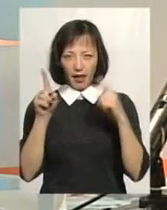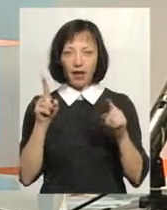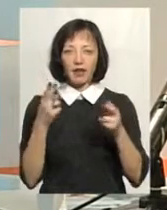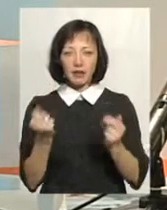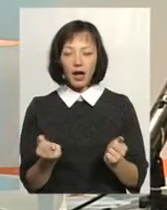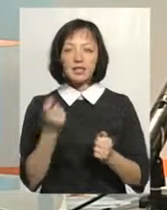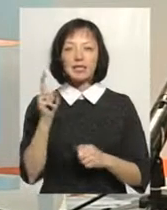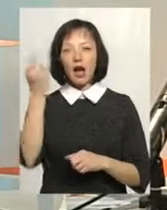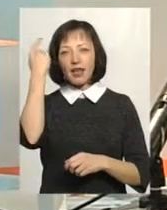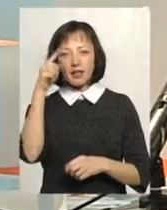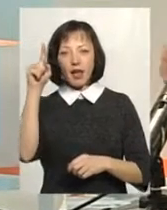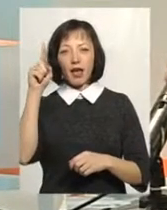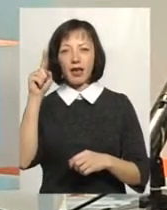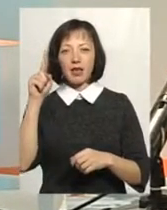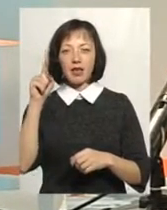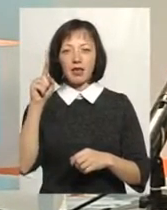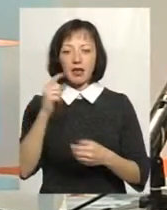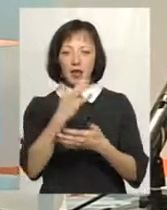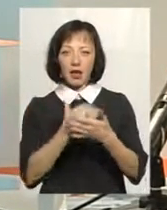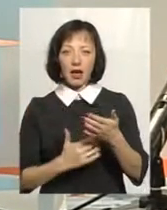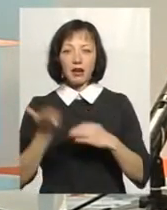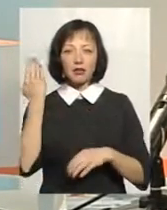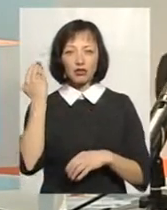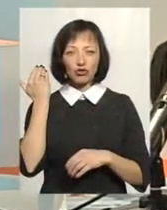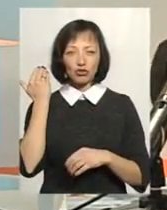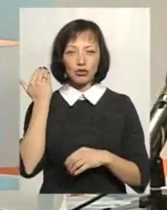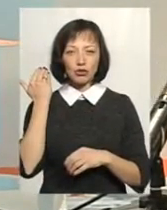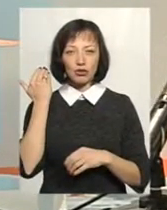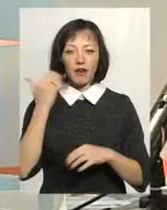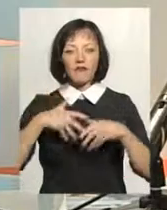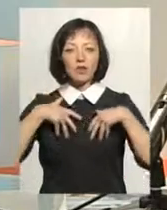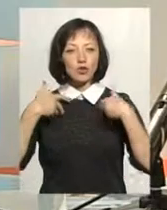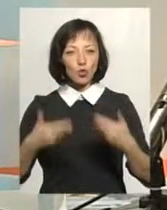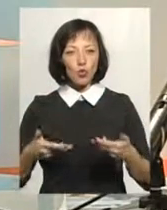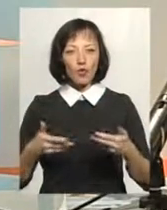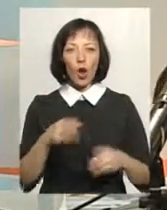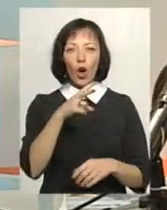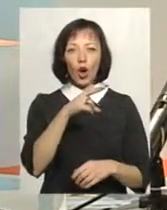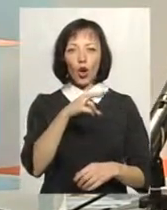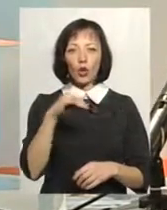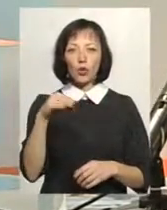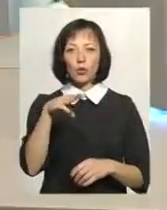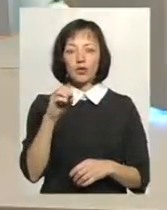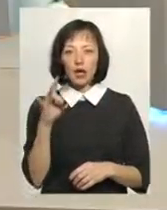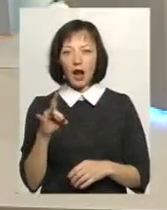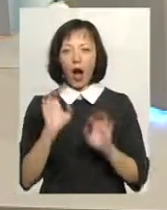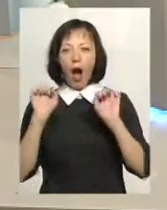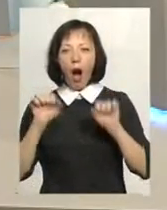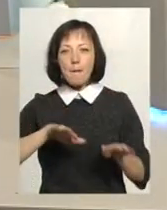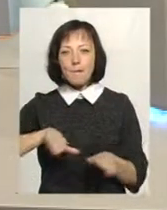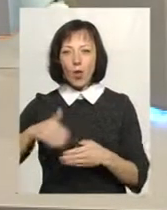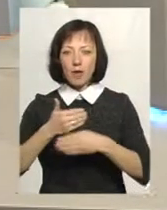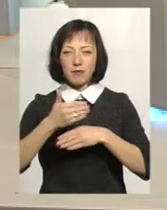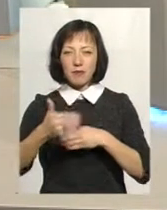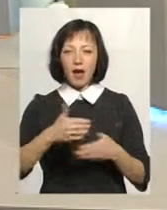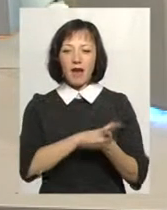які в свого часу висловлювалися Мартином Лютером, а потім, можливо, кристалізувалися його